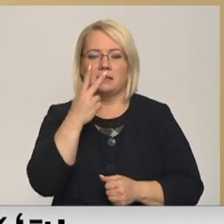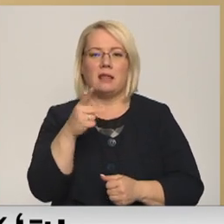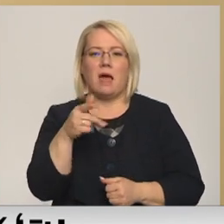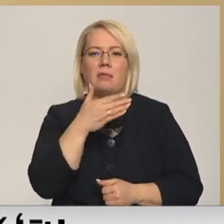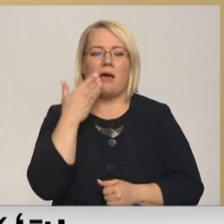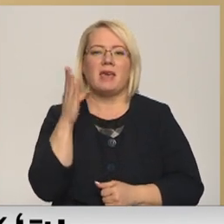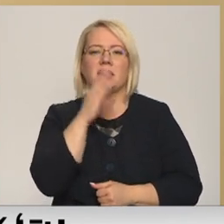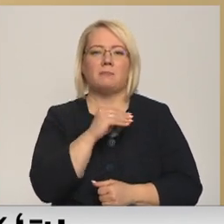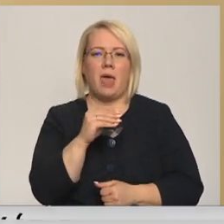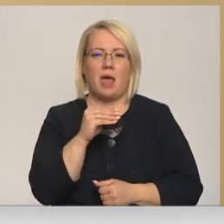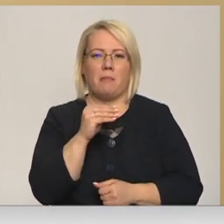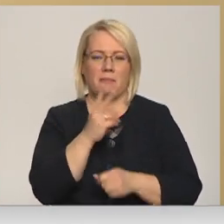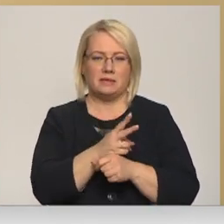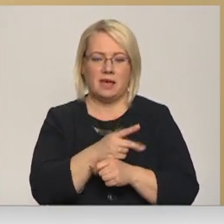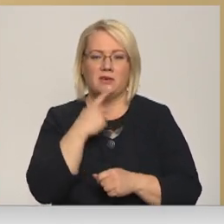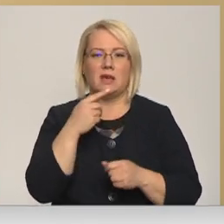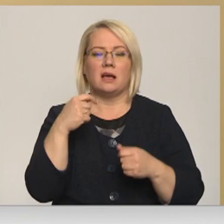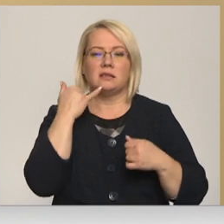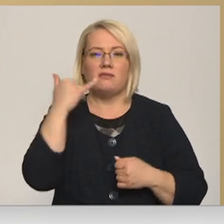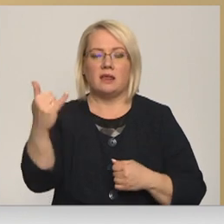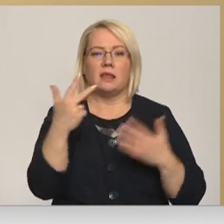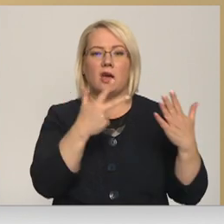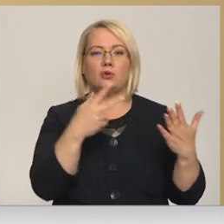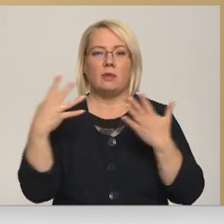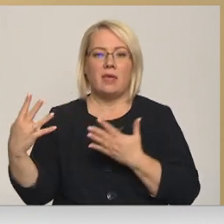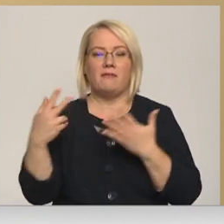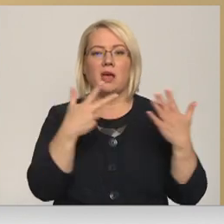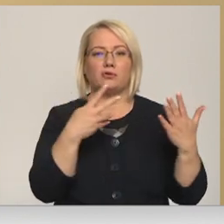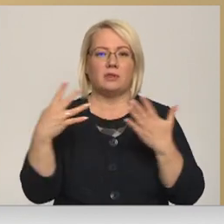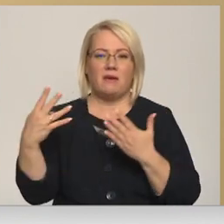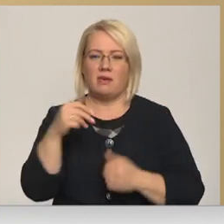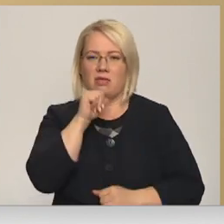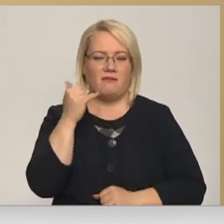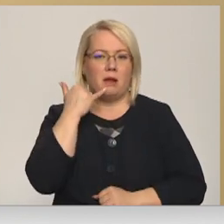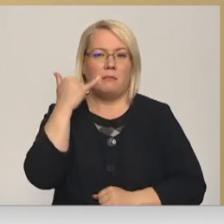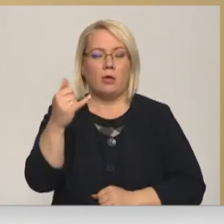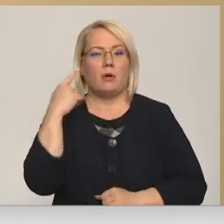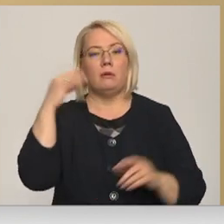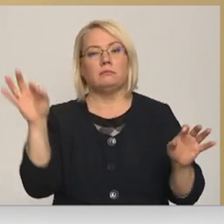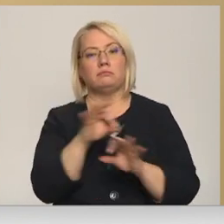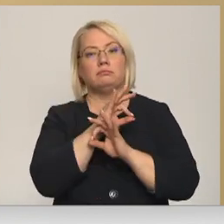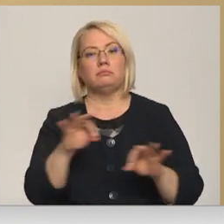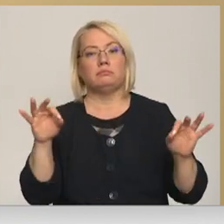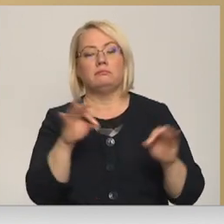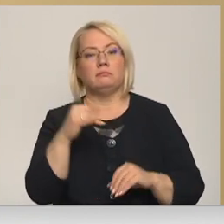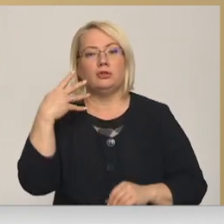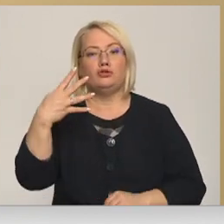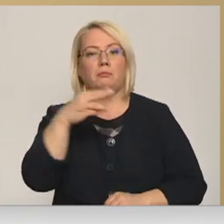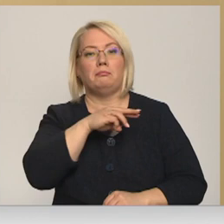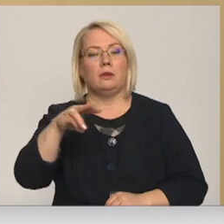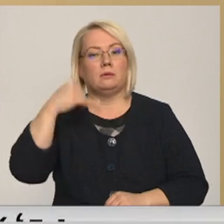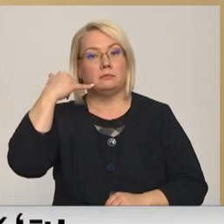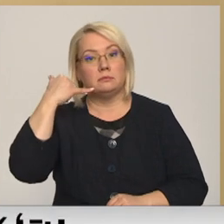Uz 8.9.8.9. sazvanīt nav iespējams, tur tikai klausies mūziku. 40 minūtes